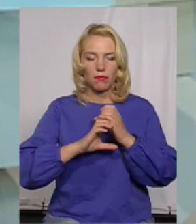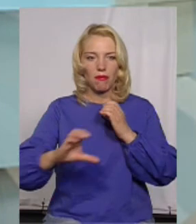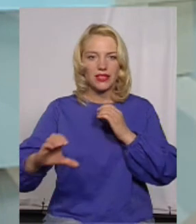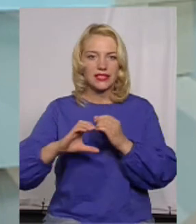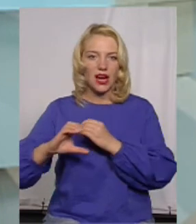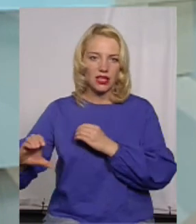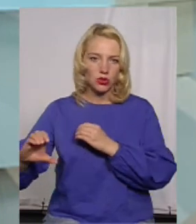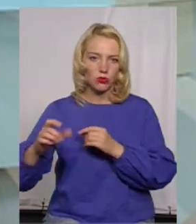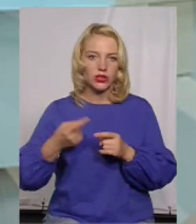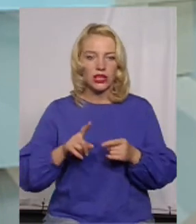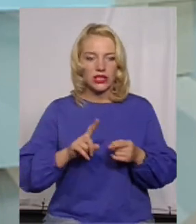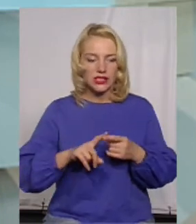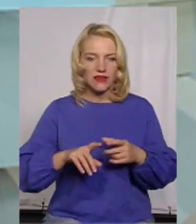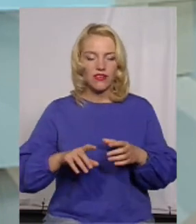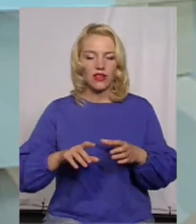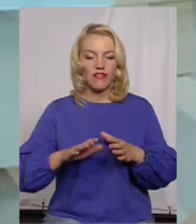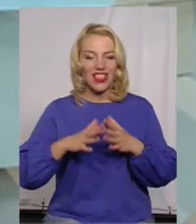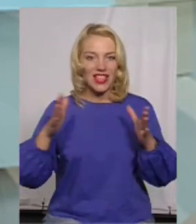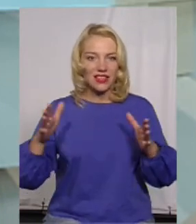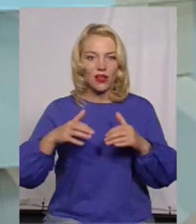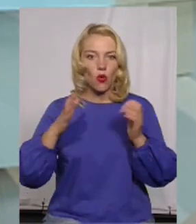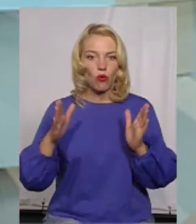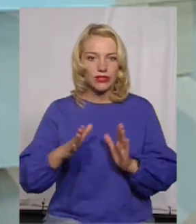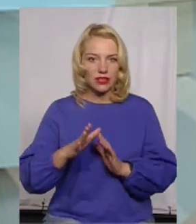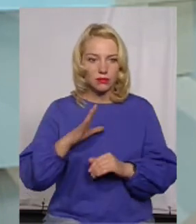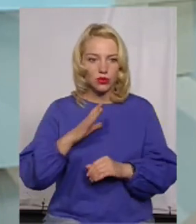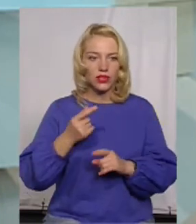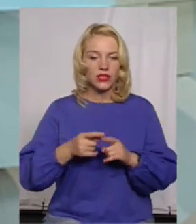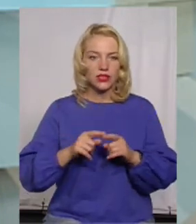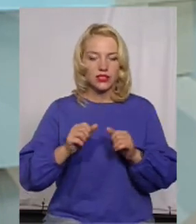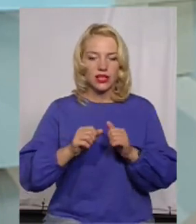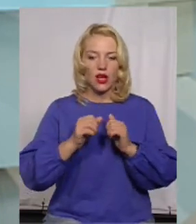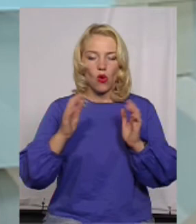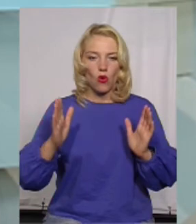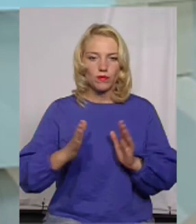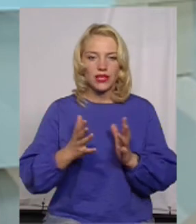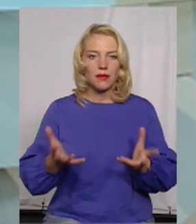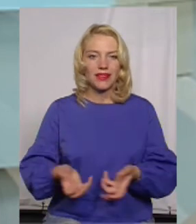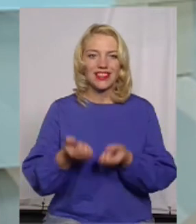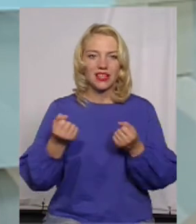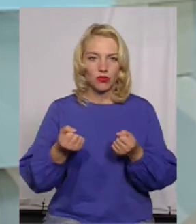в досить таких великих обсягах, ці обсяги підтримують, якби, певно,